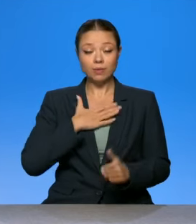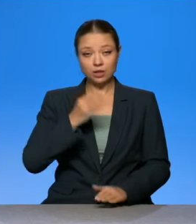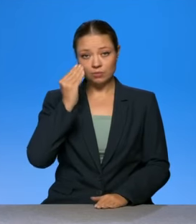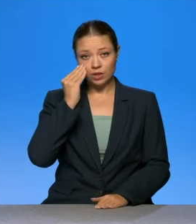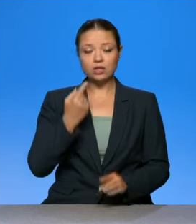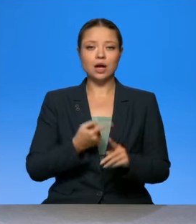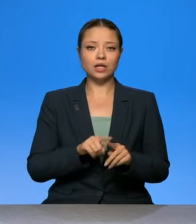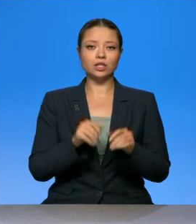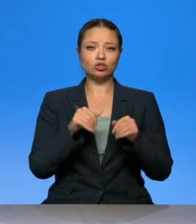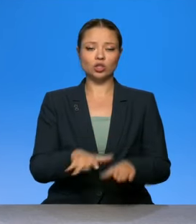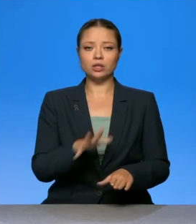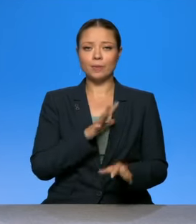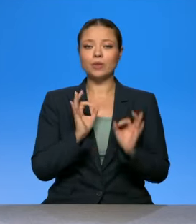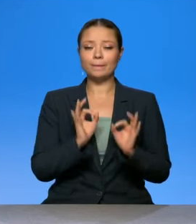верно.